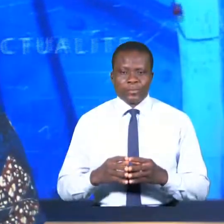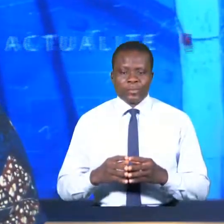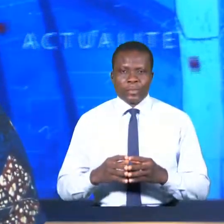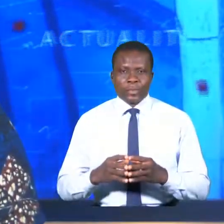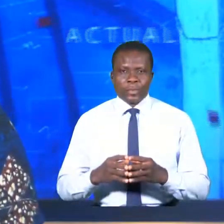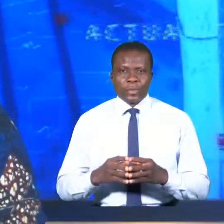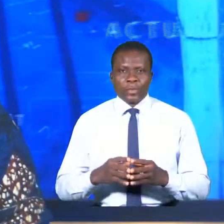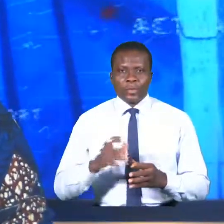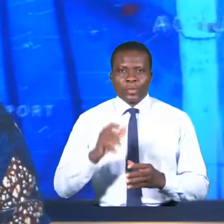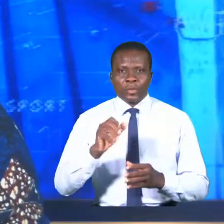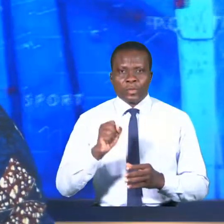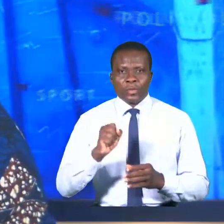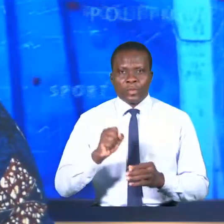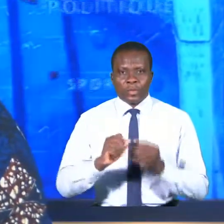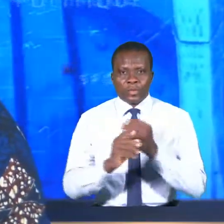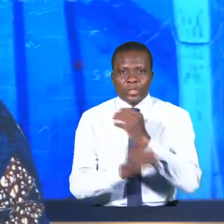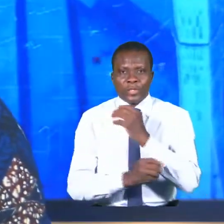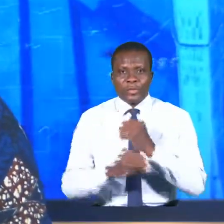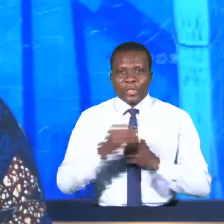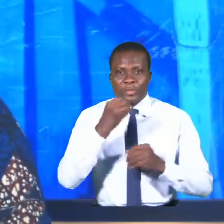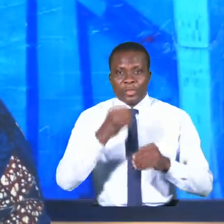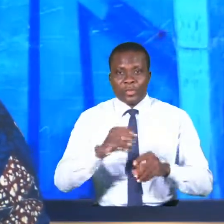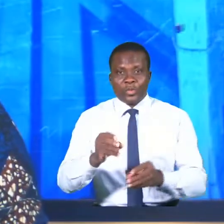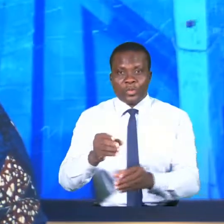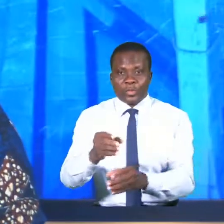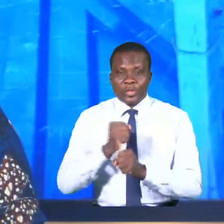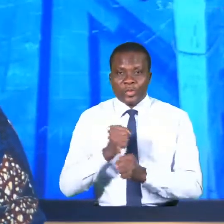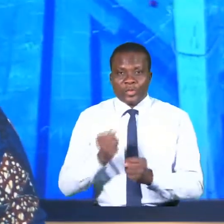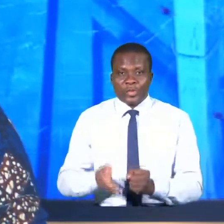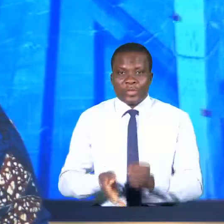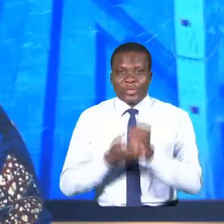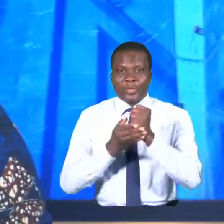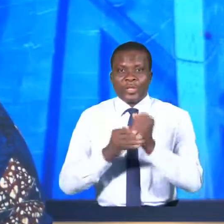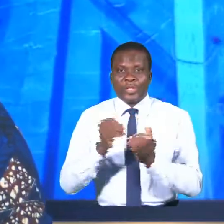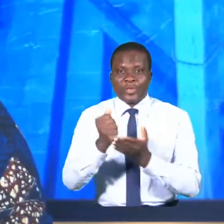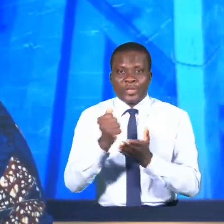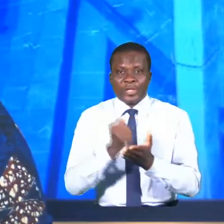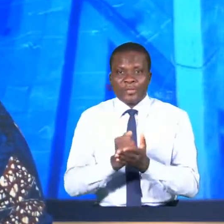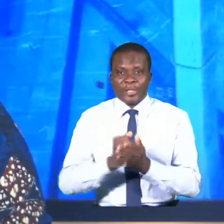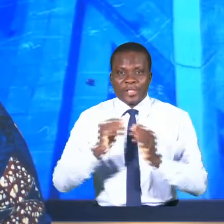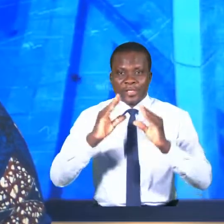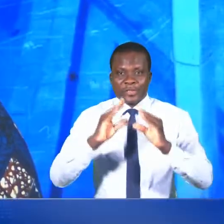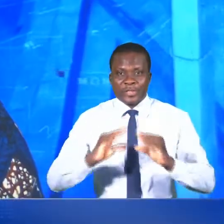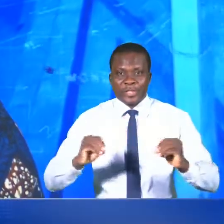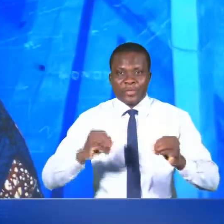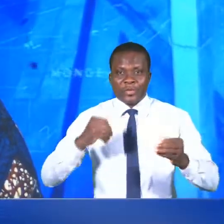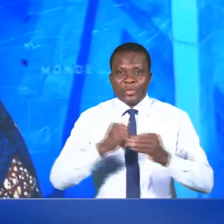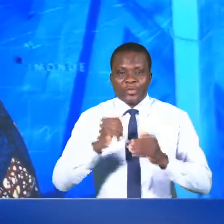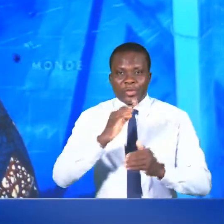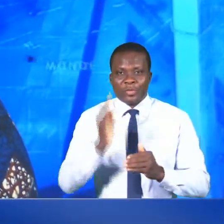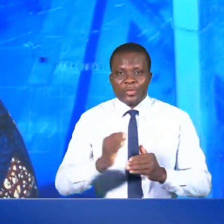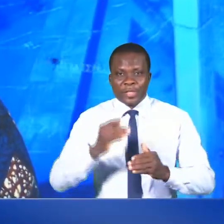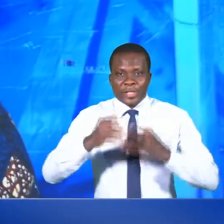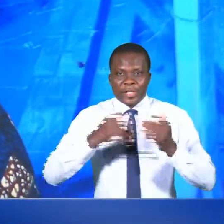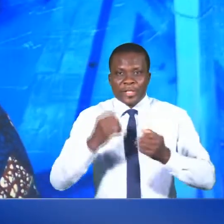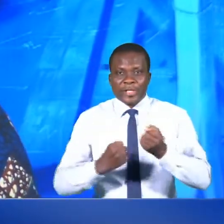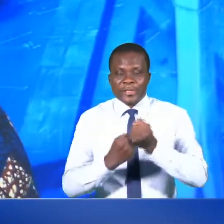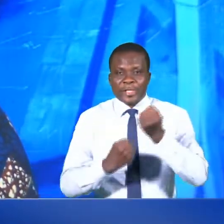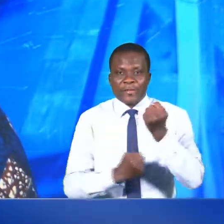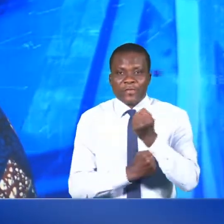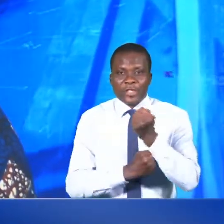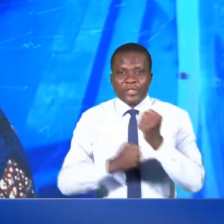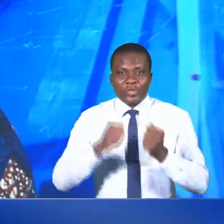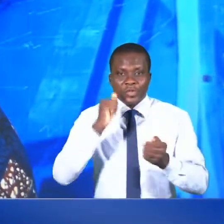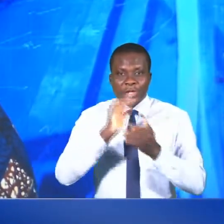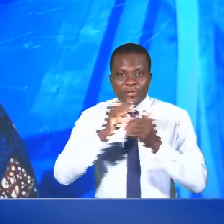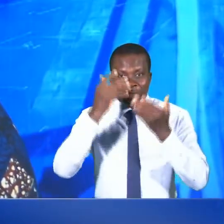Le département de l'OMS reçoit de l'aide de l'ambassade du Japon près le Bénin grâce à la fondation Claudine Talon.